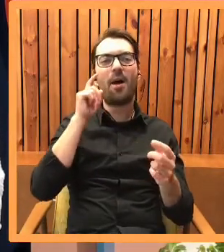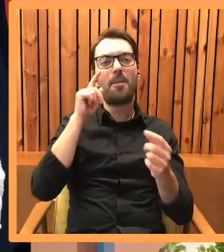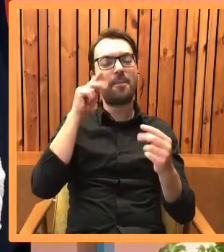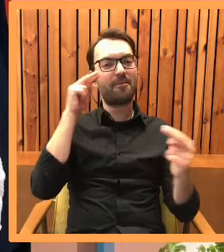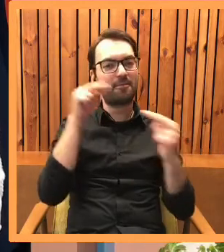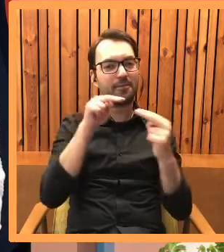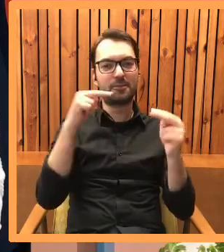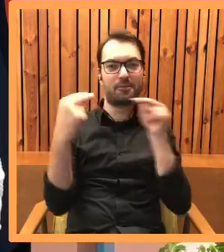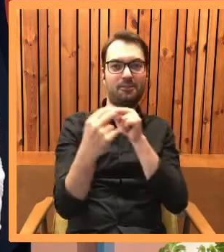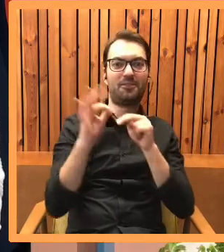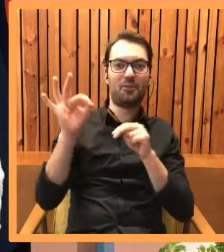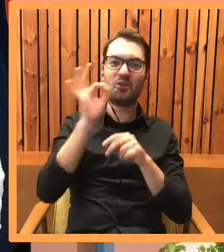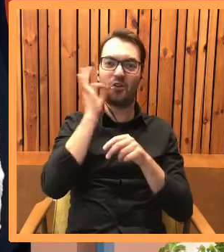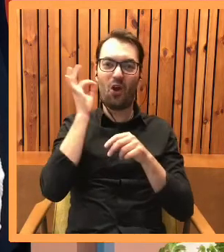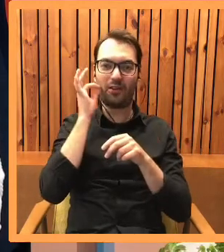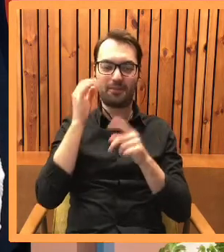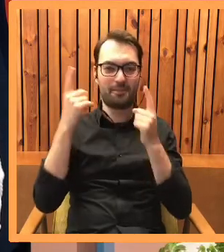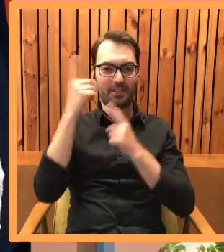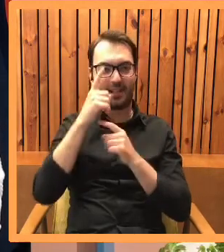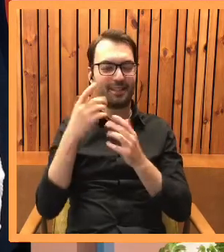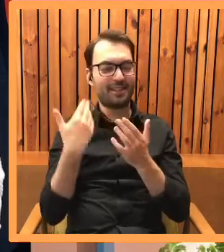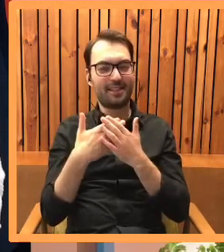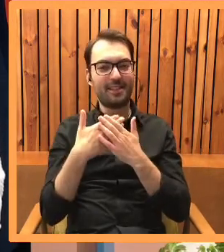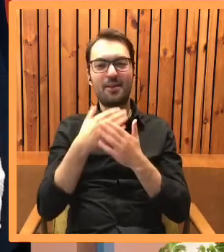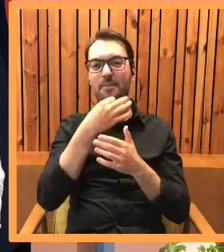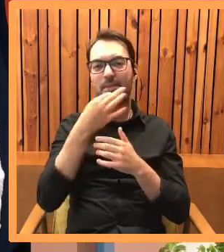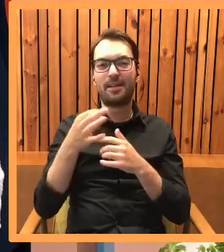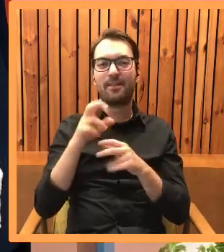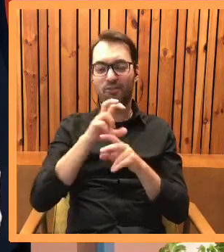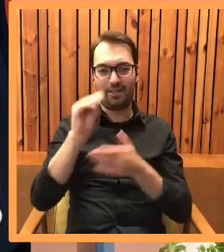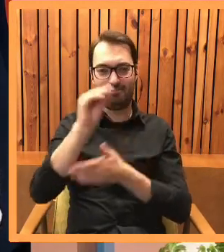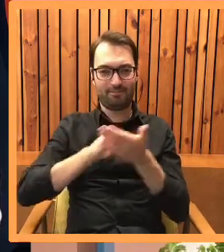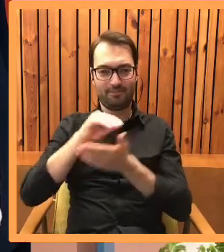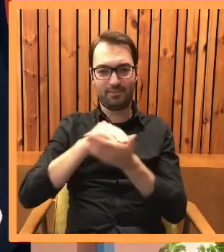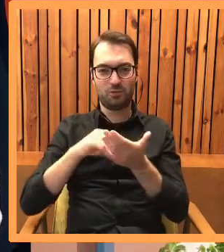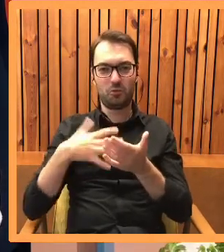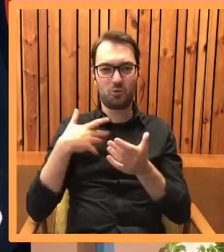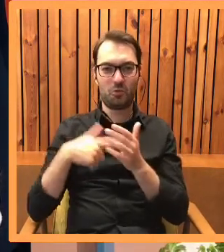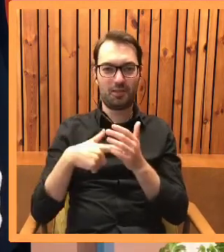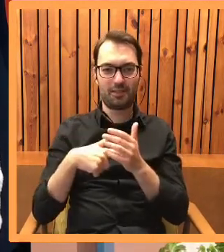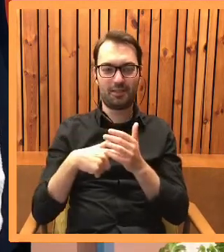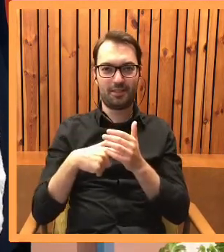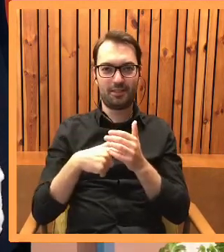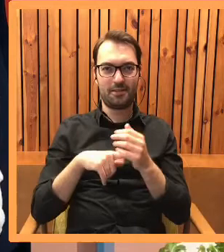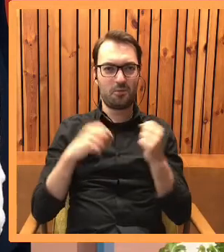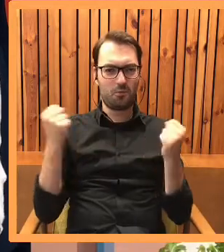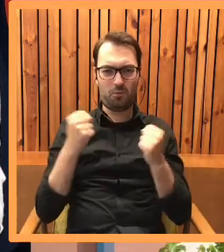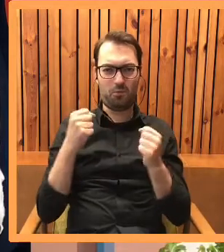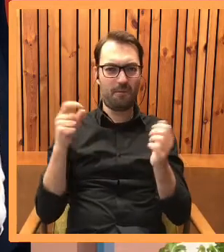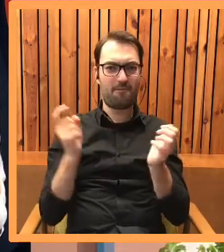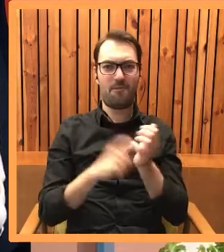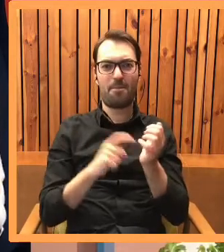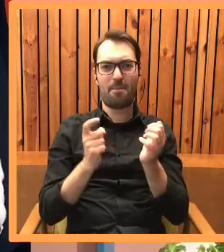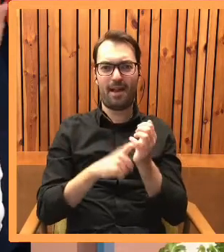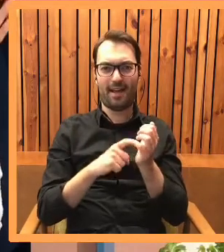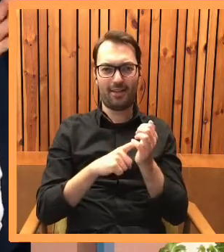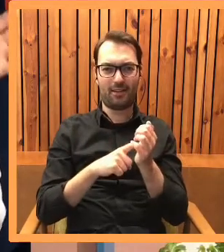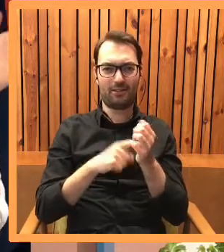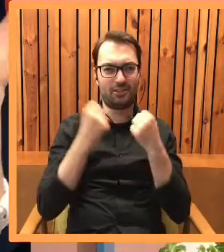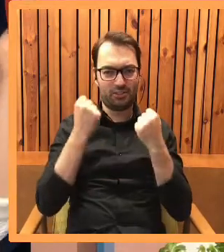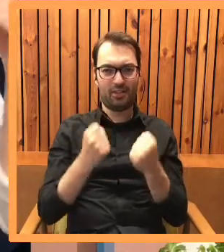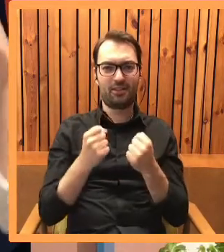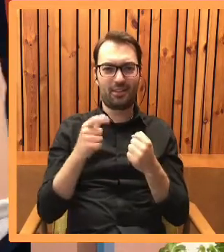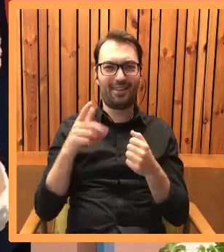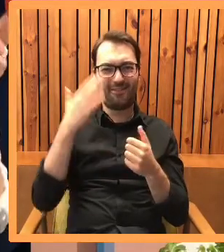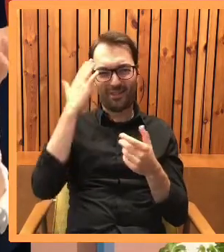ale czy był taki moment podczas stworzenia, że stwierdziłaś, że ta konwencja jest bardzo wymagająca i chciałaś się tak po kociemu trochę wycofać, czy od